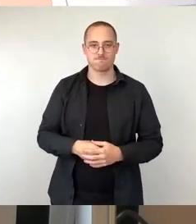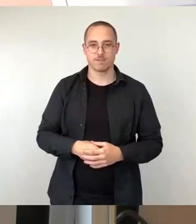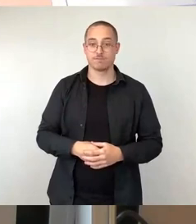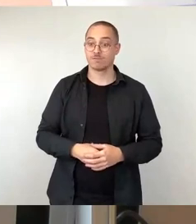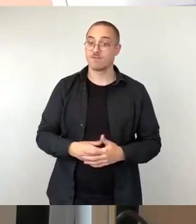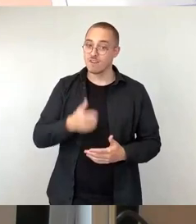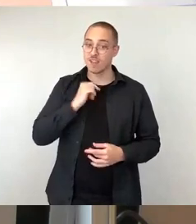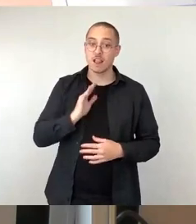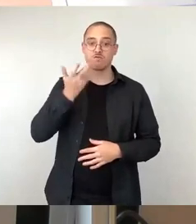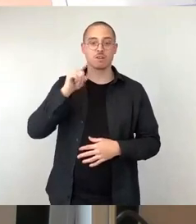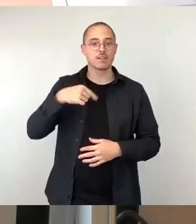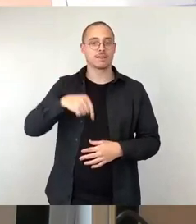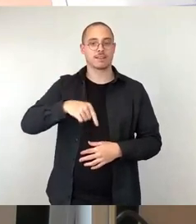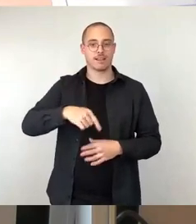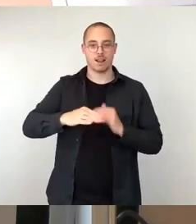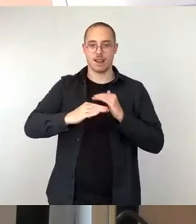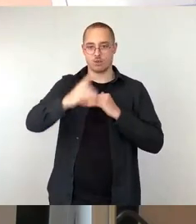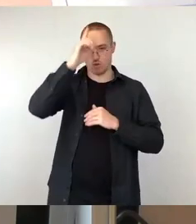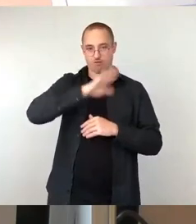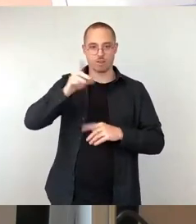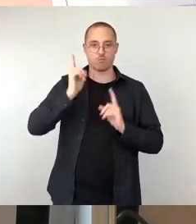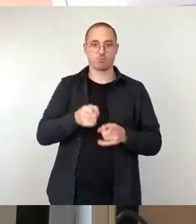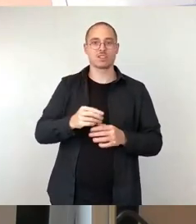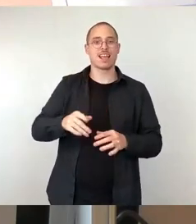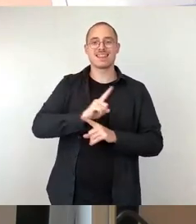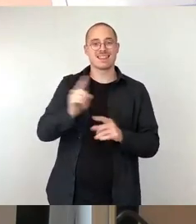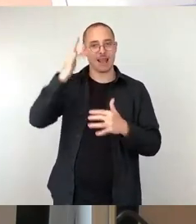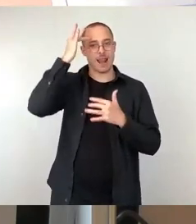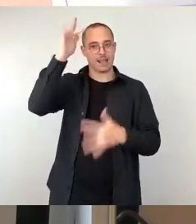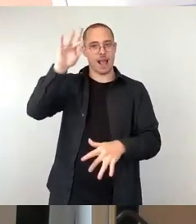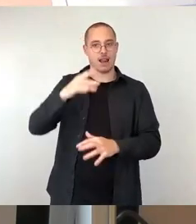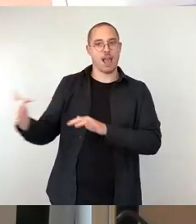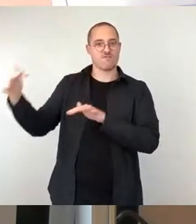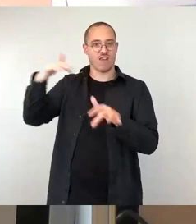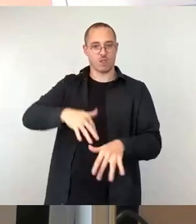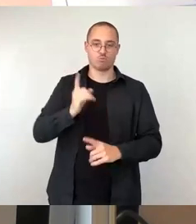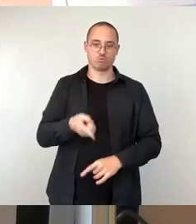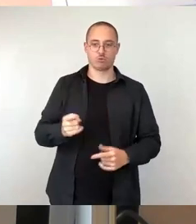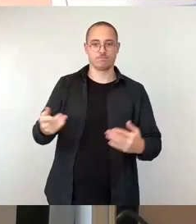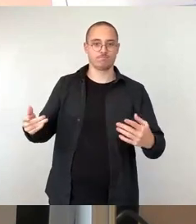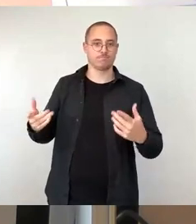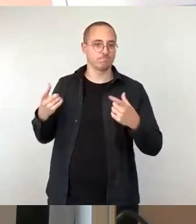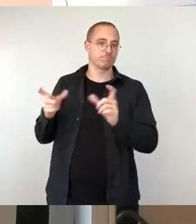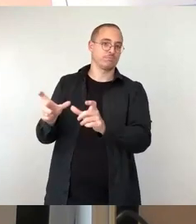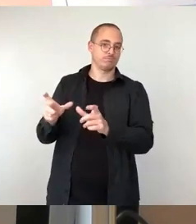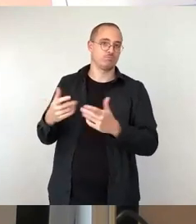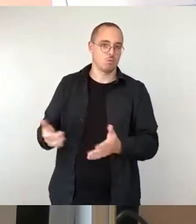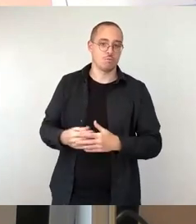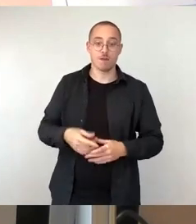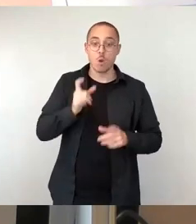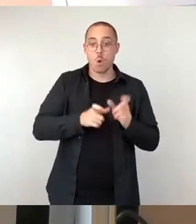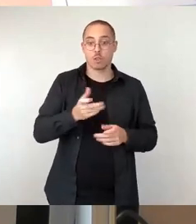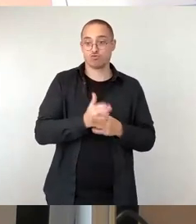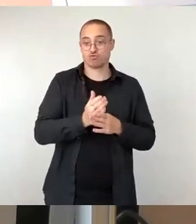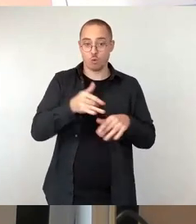konsequent unterbinden. Nicht bleibe Berechtigte konsequent abschieben und diejenigen, welche Teil unserer Gesellschaft werden wollen und unsere